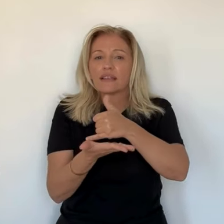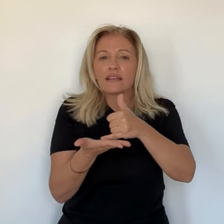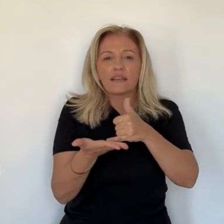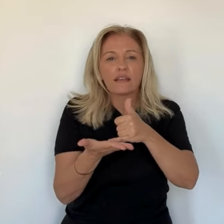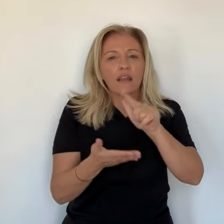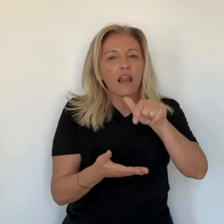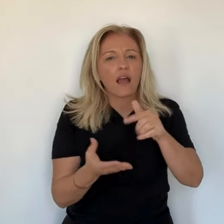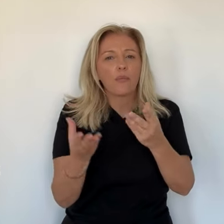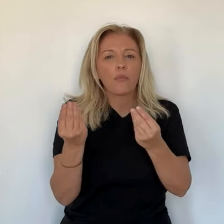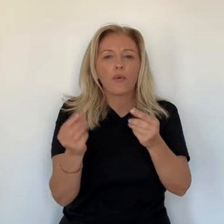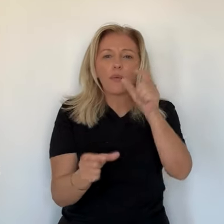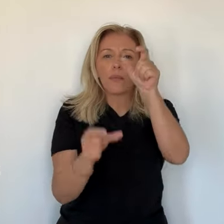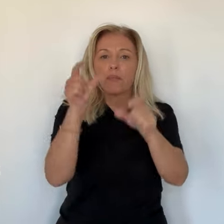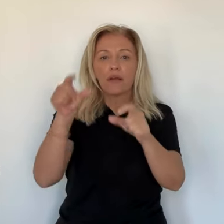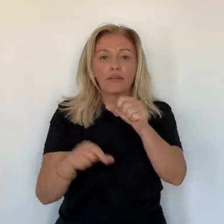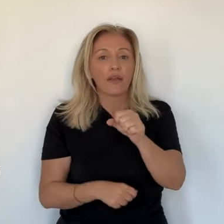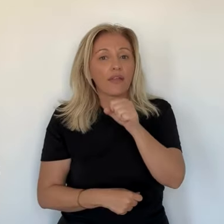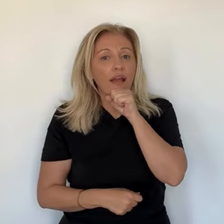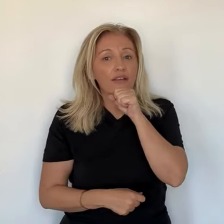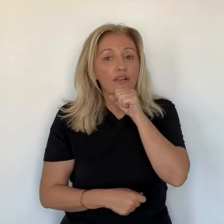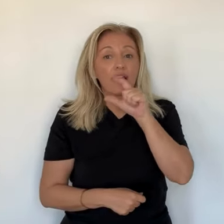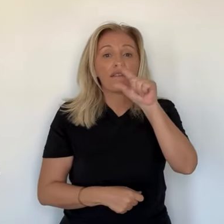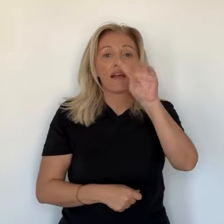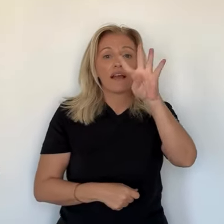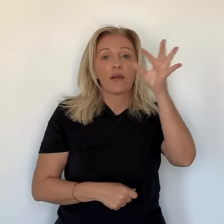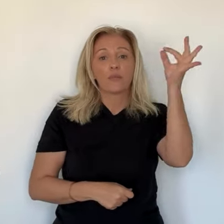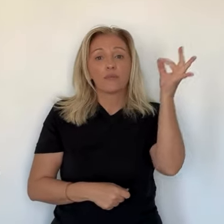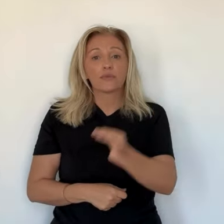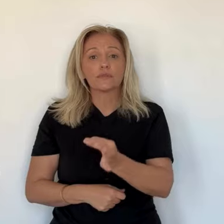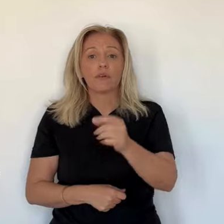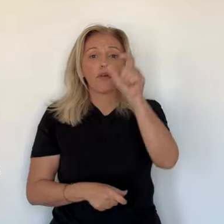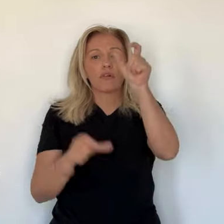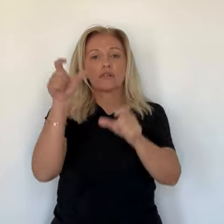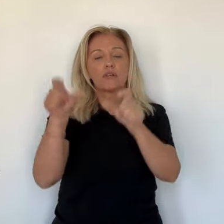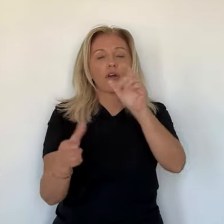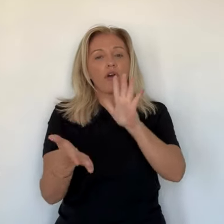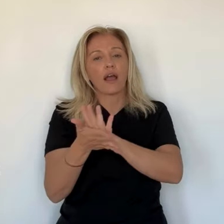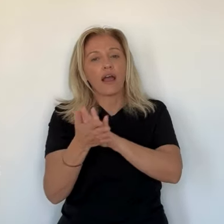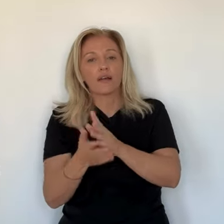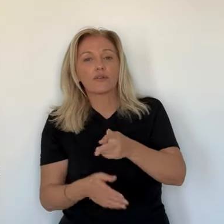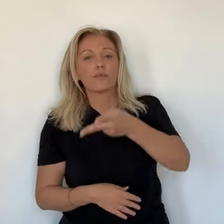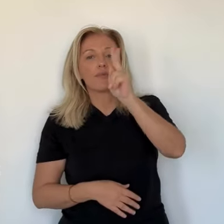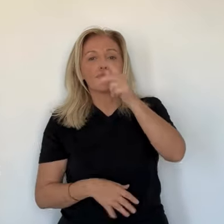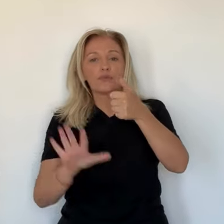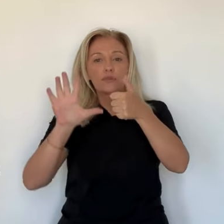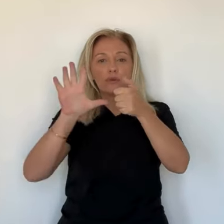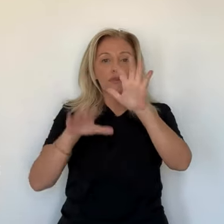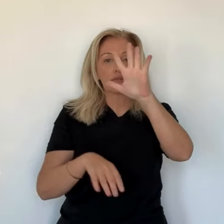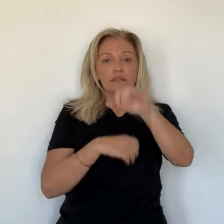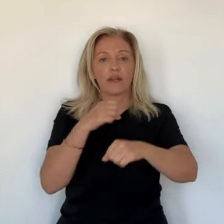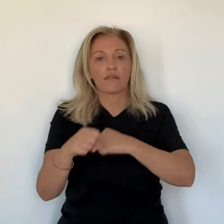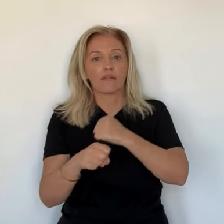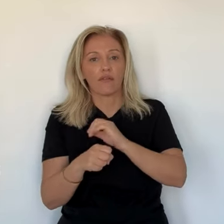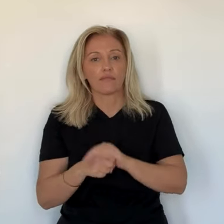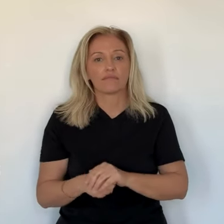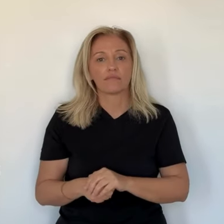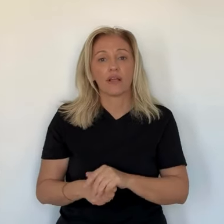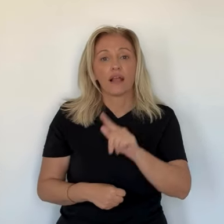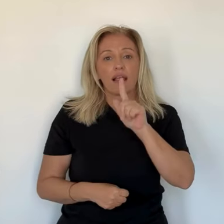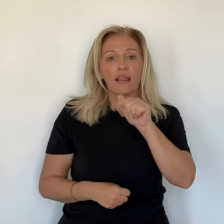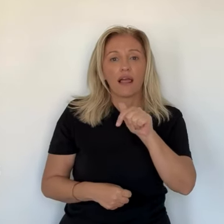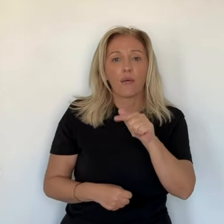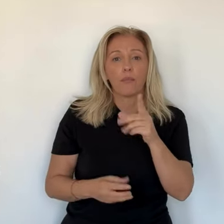Oudjani. Une île vieillissante. Avec 24% de la population âgée de plus de 65 ans,